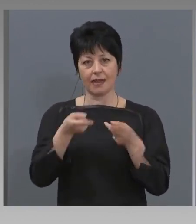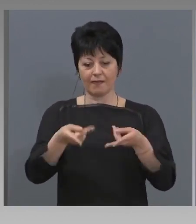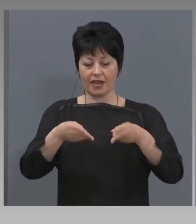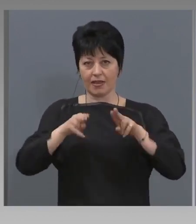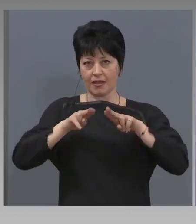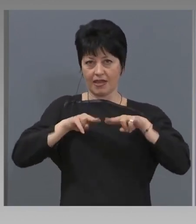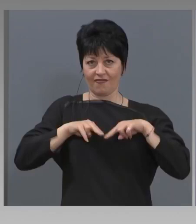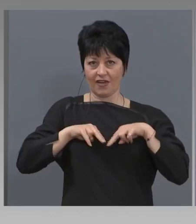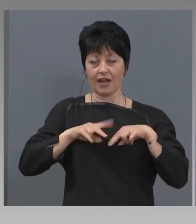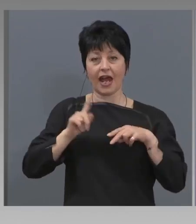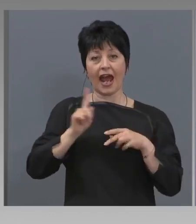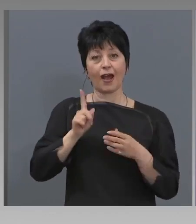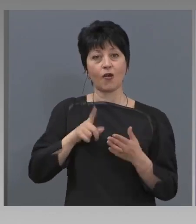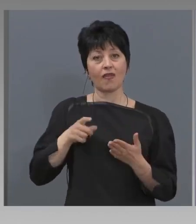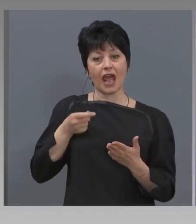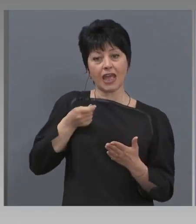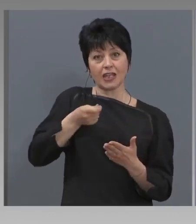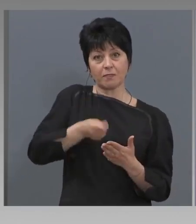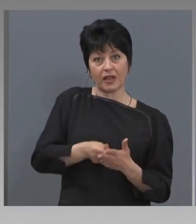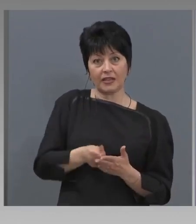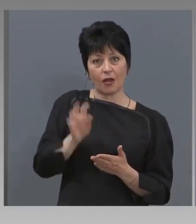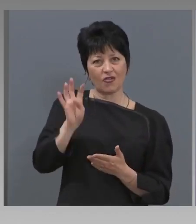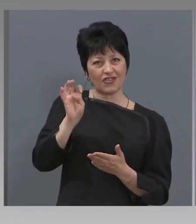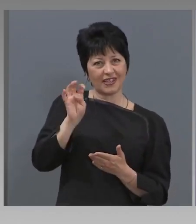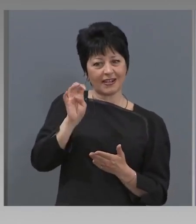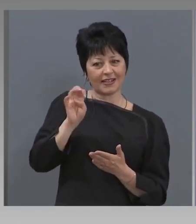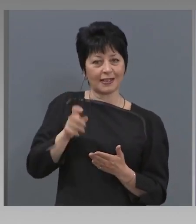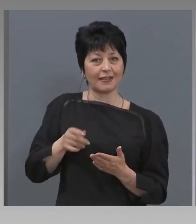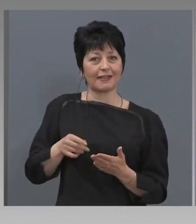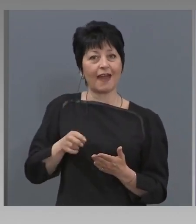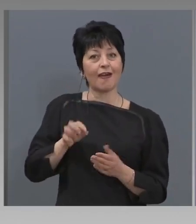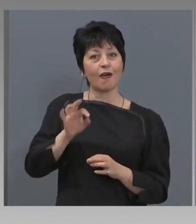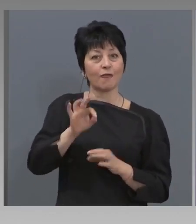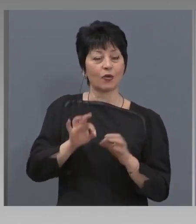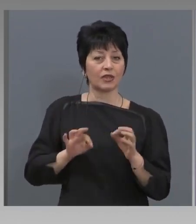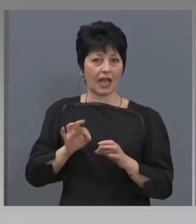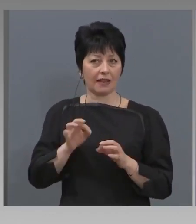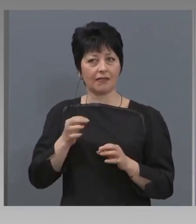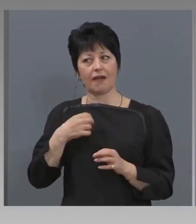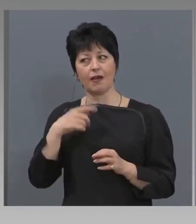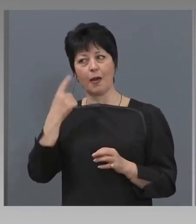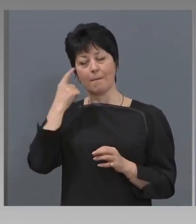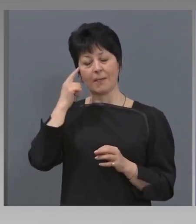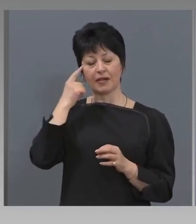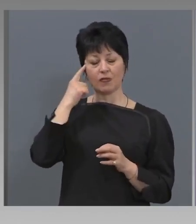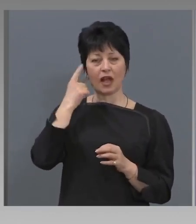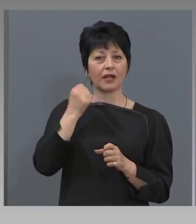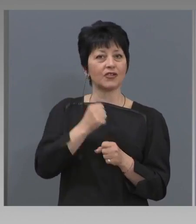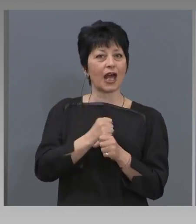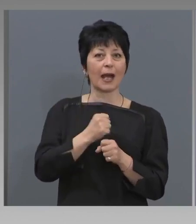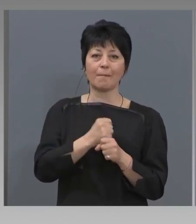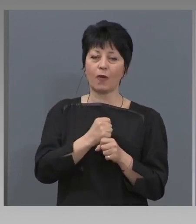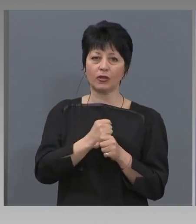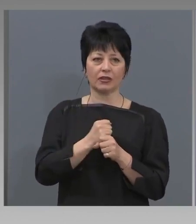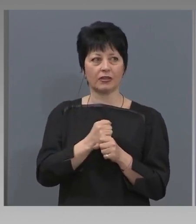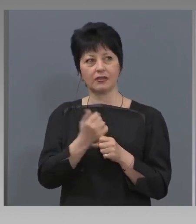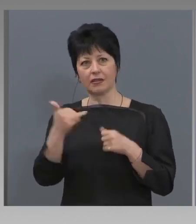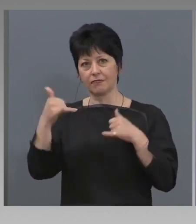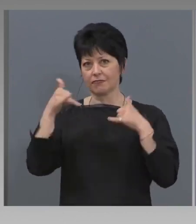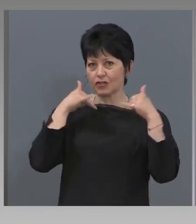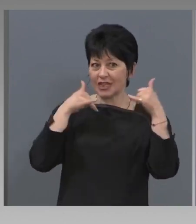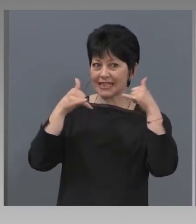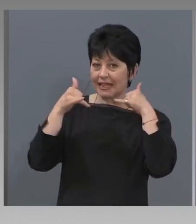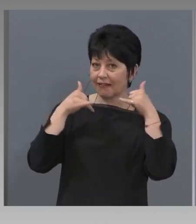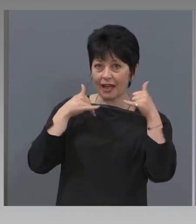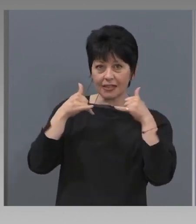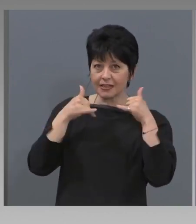изплати останалите 40%. А предполагам, че и самите служители и работници също ще сигнализират, така че